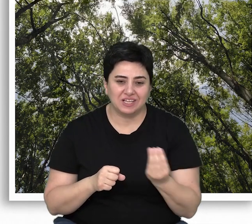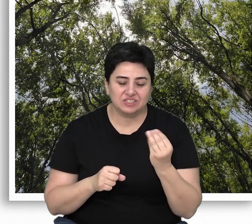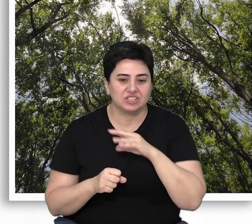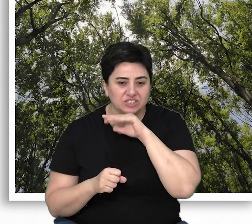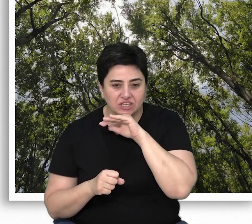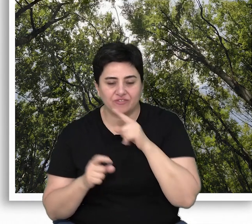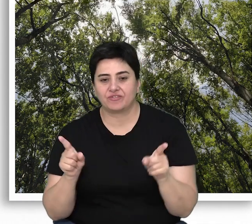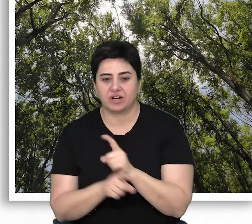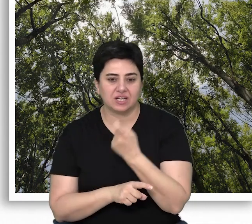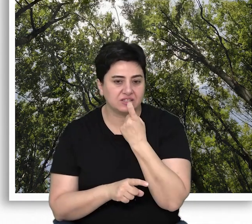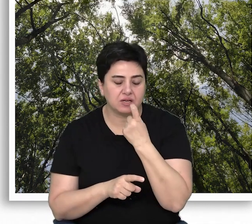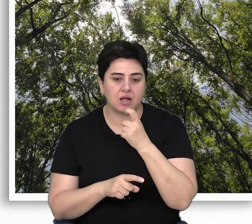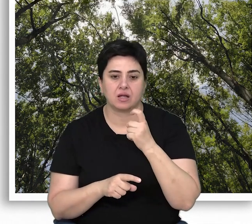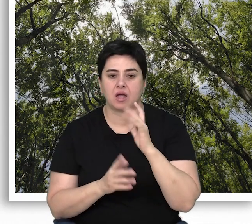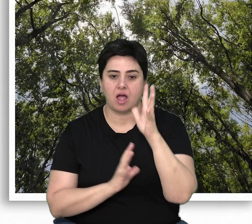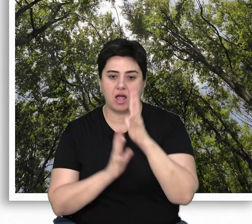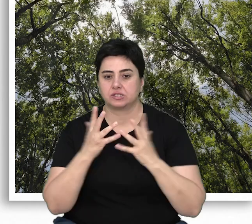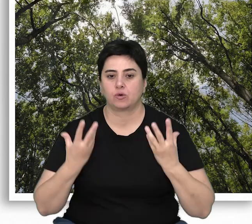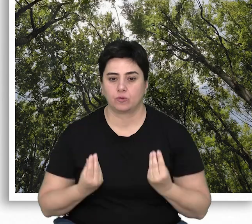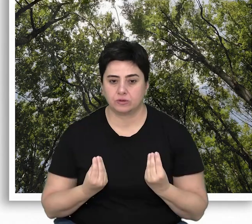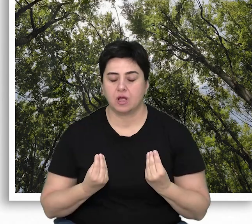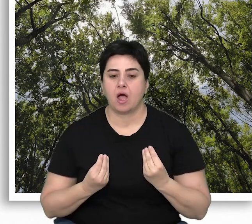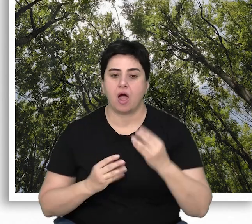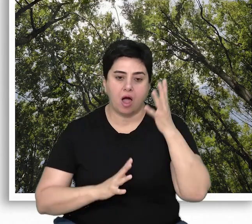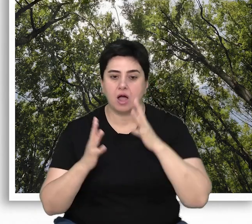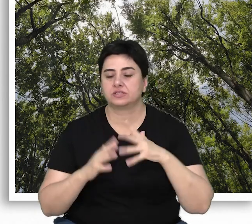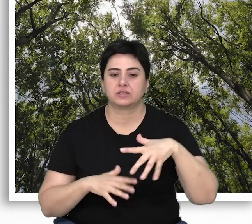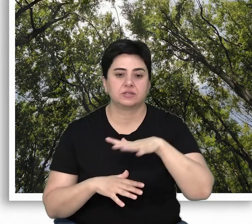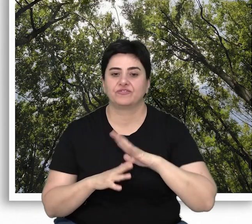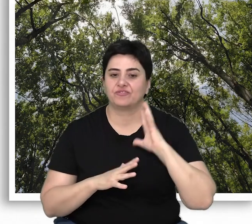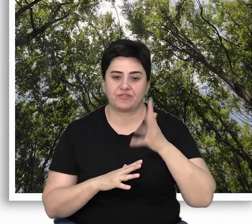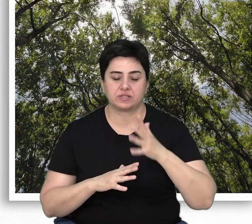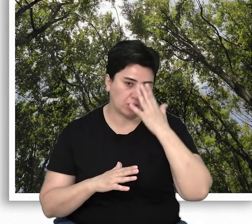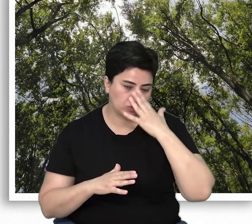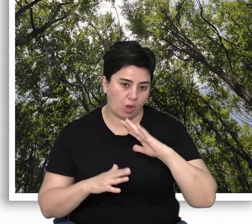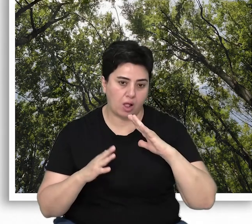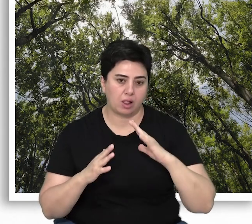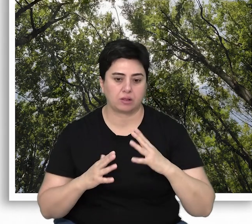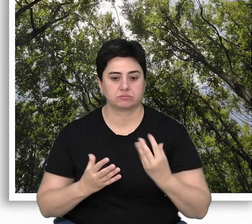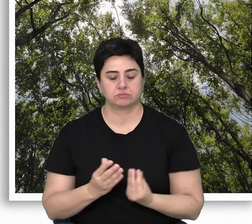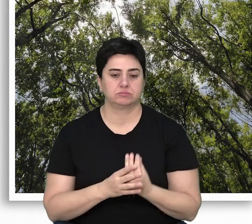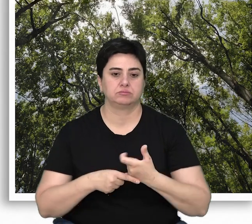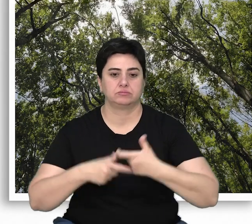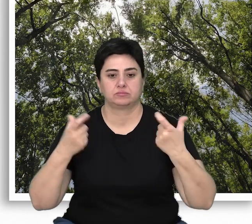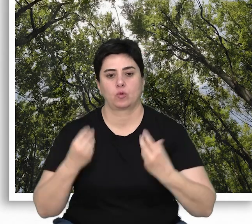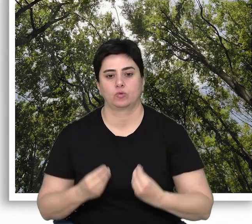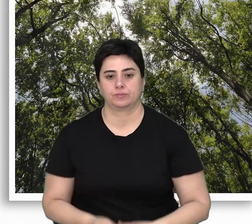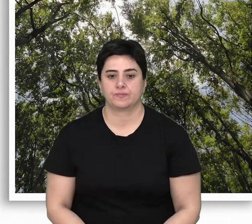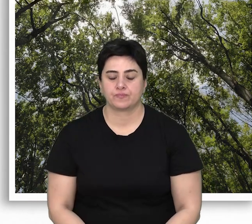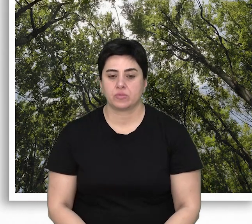yaşlısına farklı yaştan ağaçlar olmakla birlikte ağaçların büyük çoğunluğunun doğal olgunluğa eriştiği